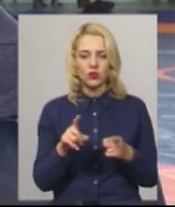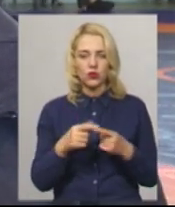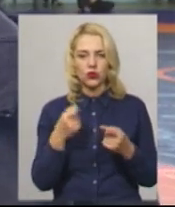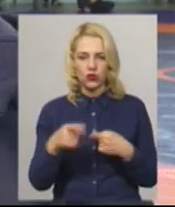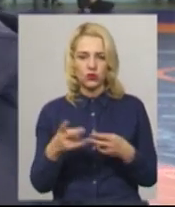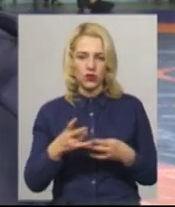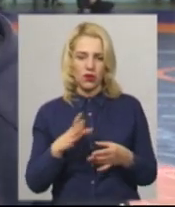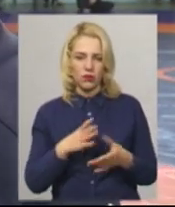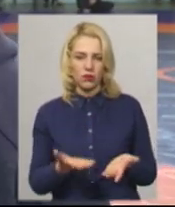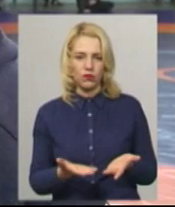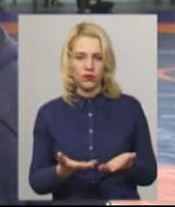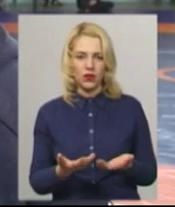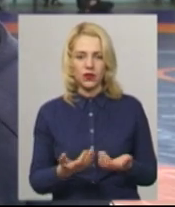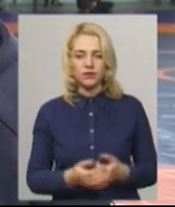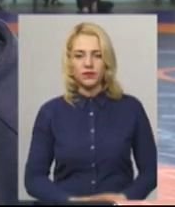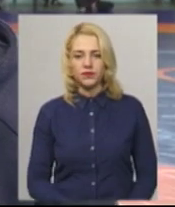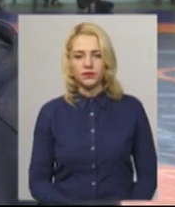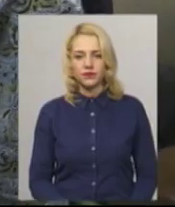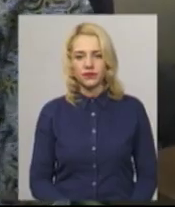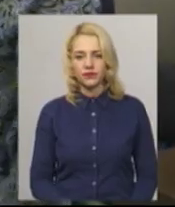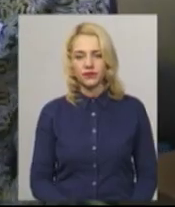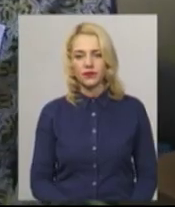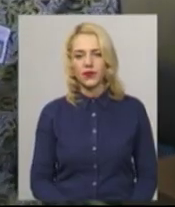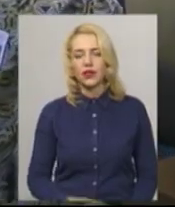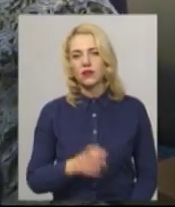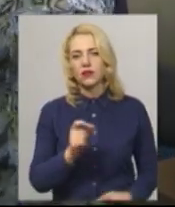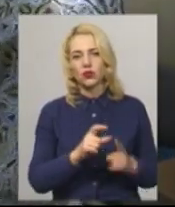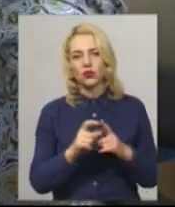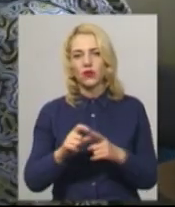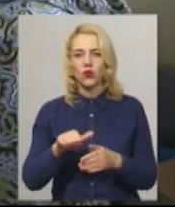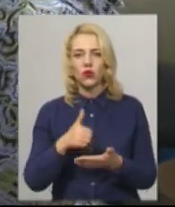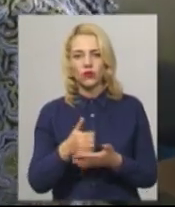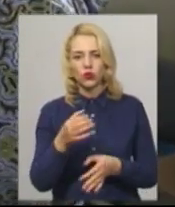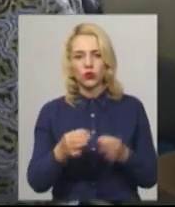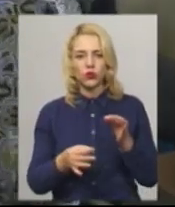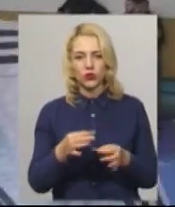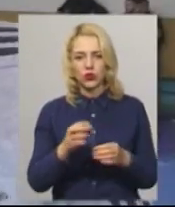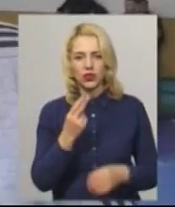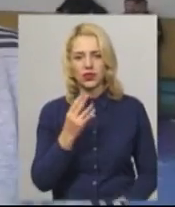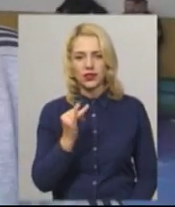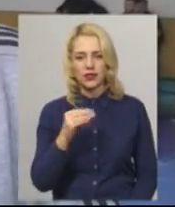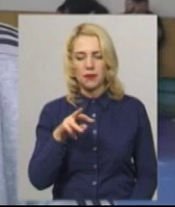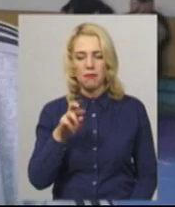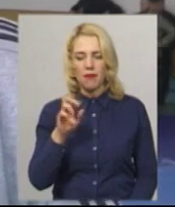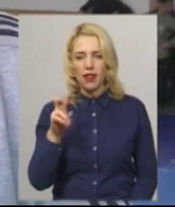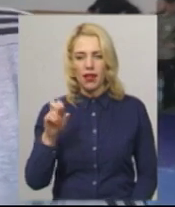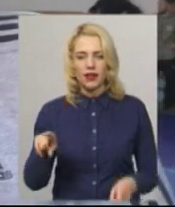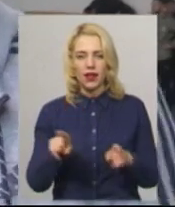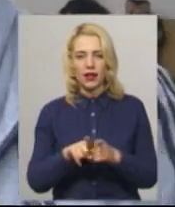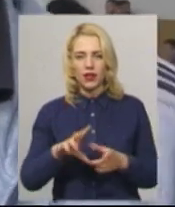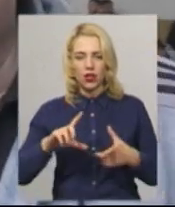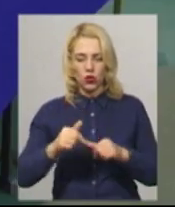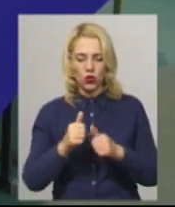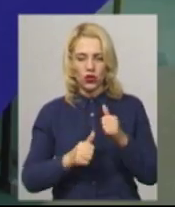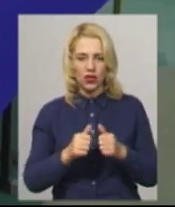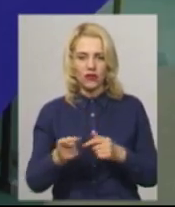Не підгодував вчасно, тому програв». За словами головного судді змагань Сергія Цимбала, такий турнір в Тернополі організовують